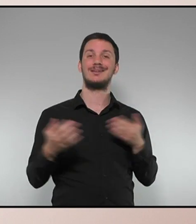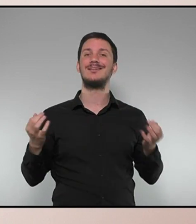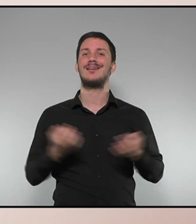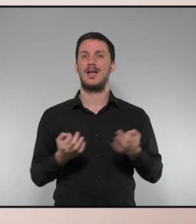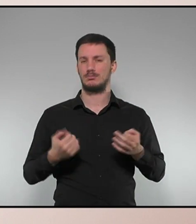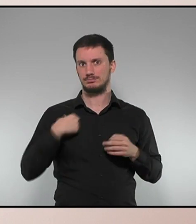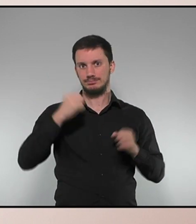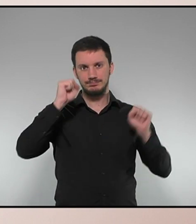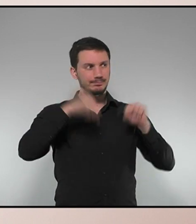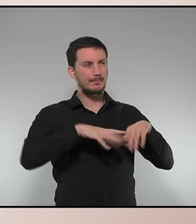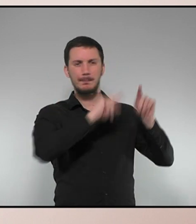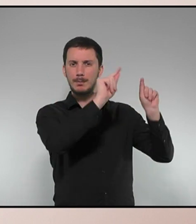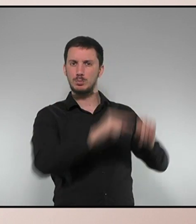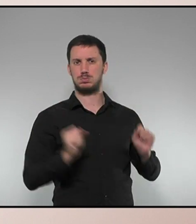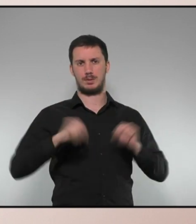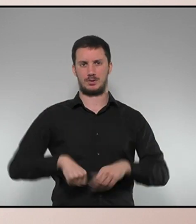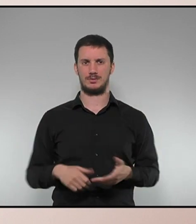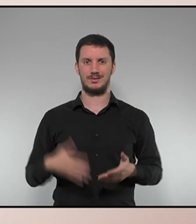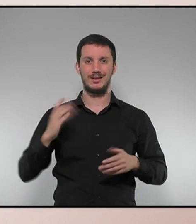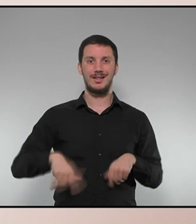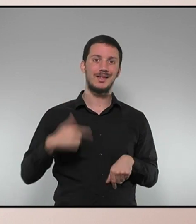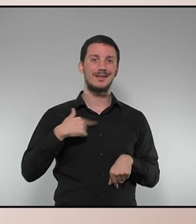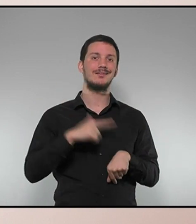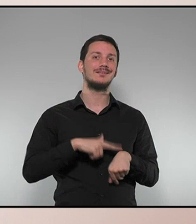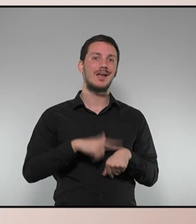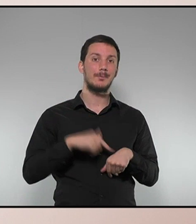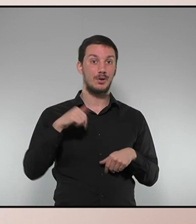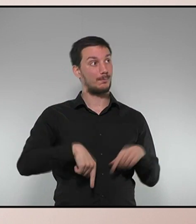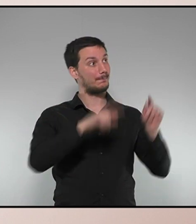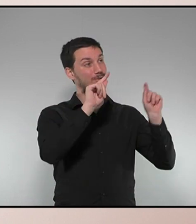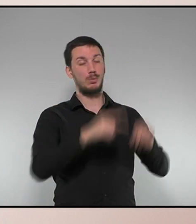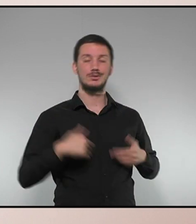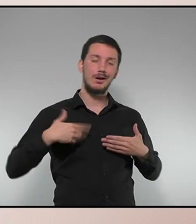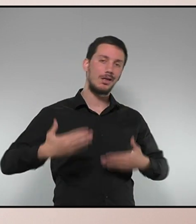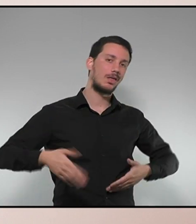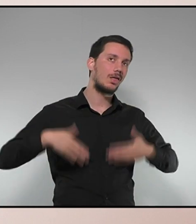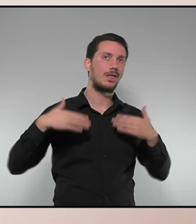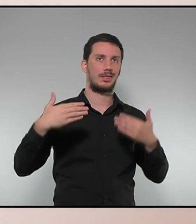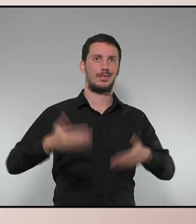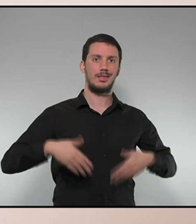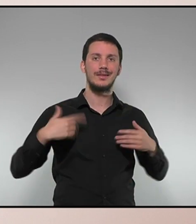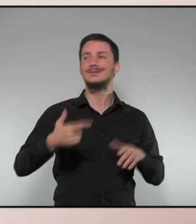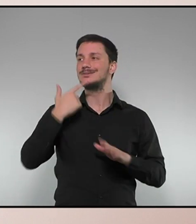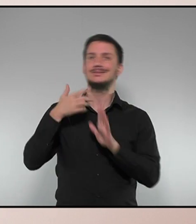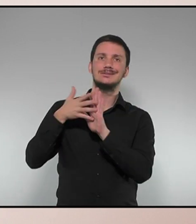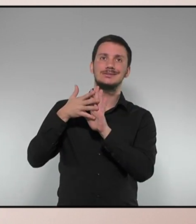tenim molt clar que dilatar en el temps l'aprovació d'un pressupost no vol dir